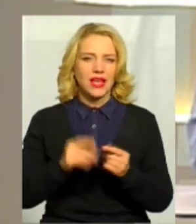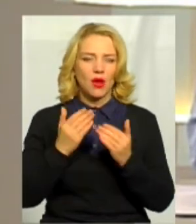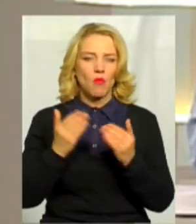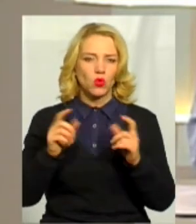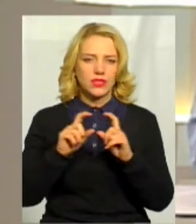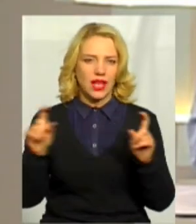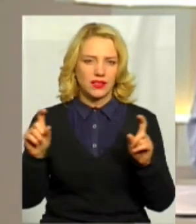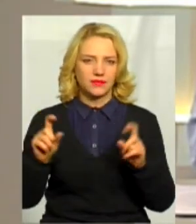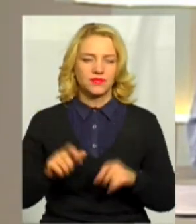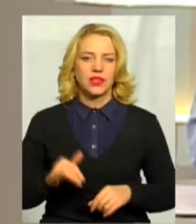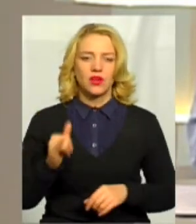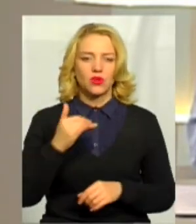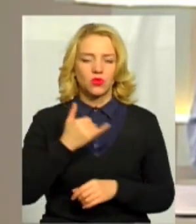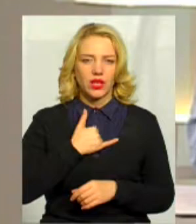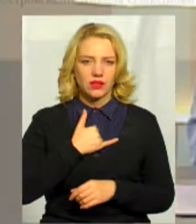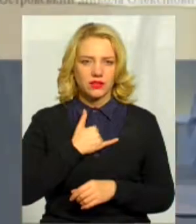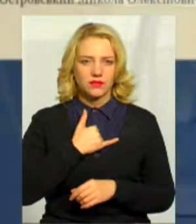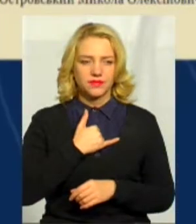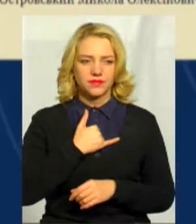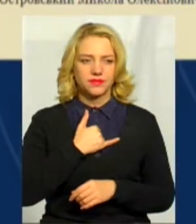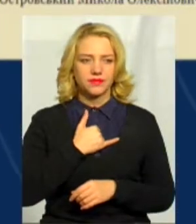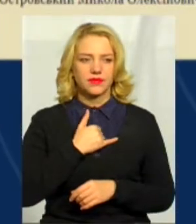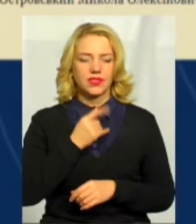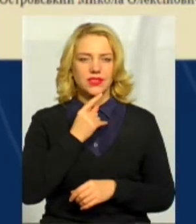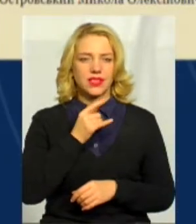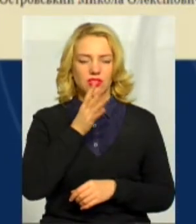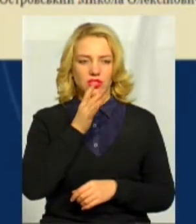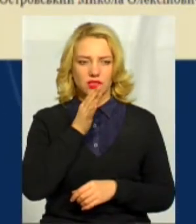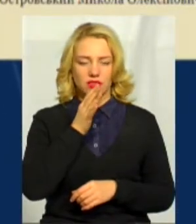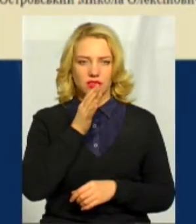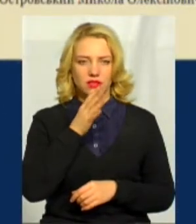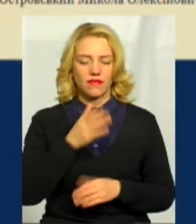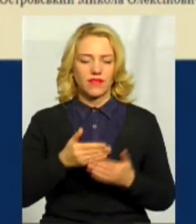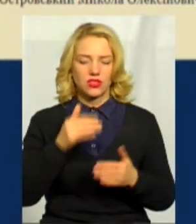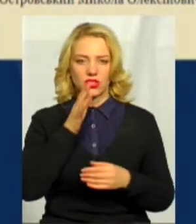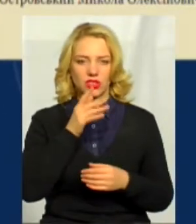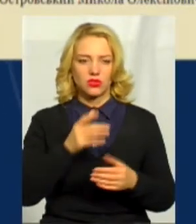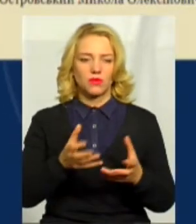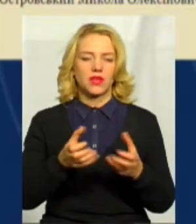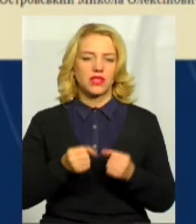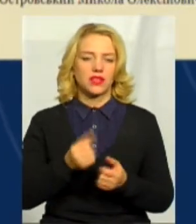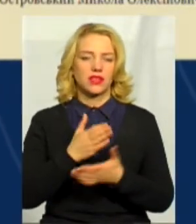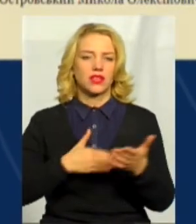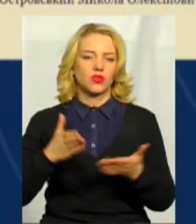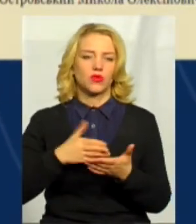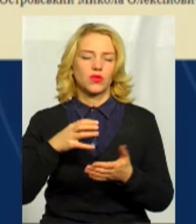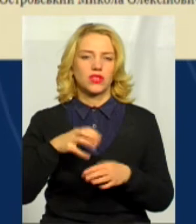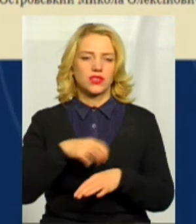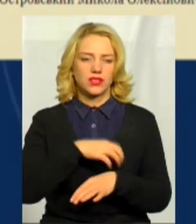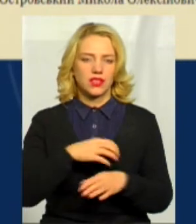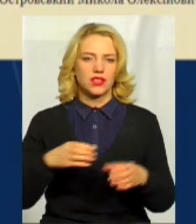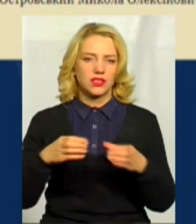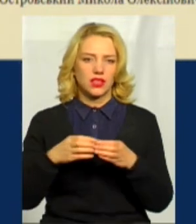Власне, у нас від часу прийняття декомунізаційних законів змінилося.